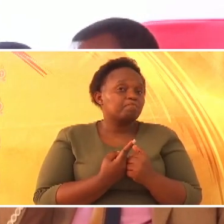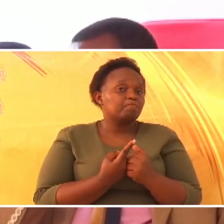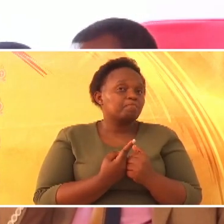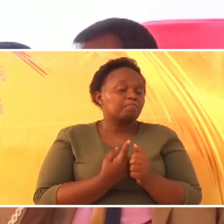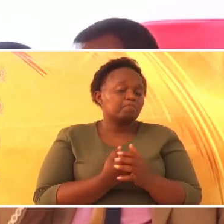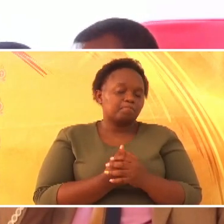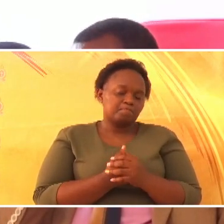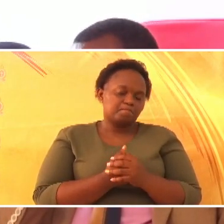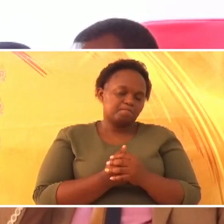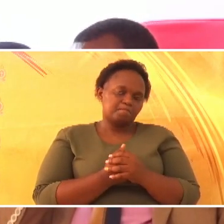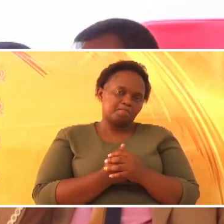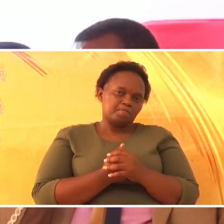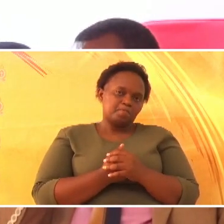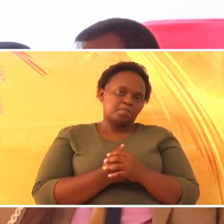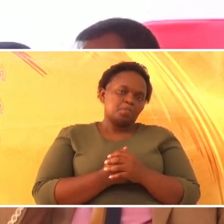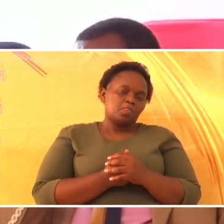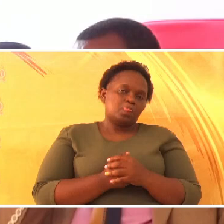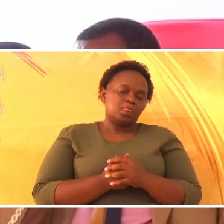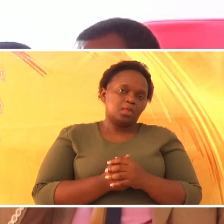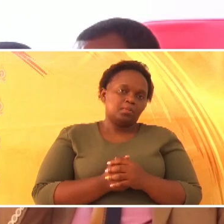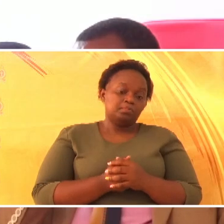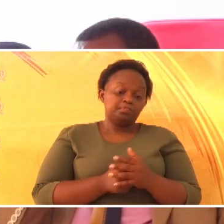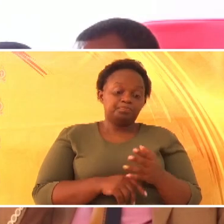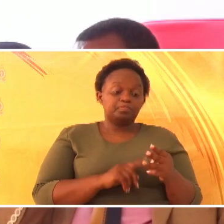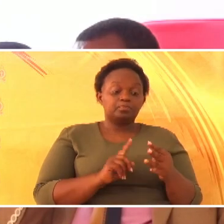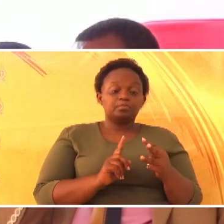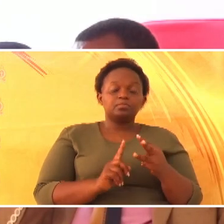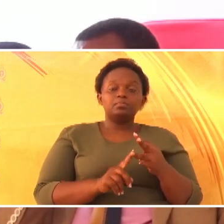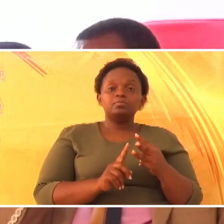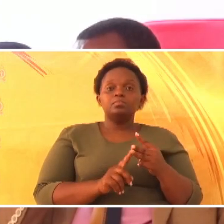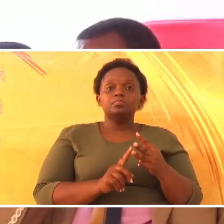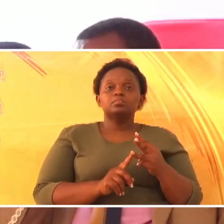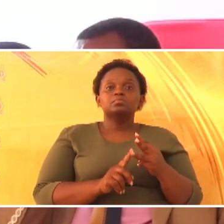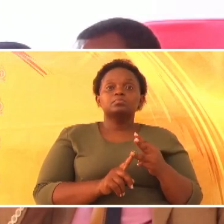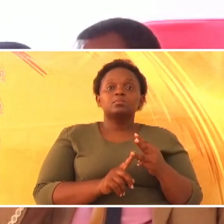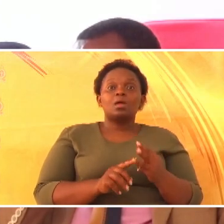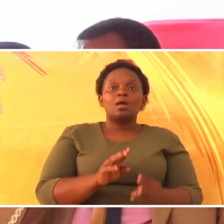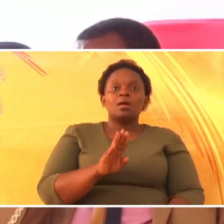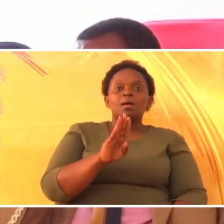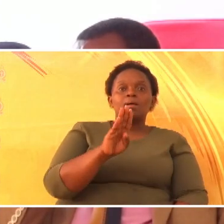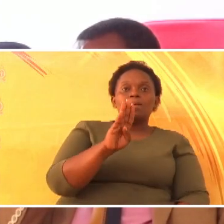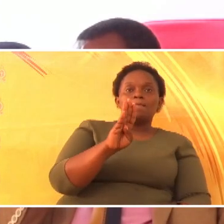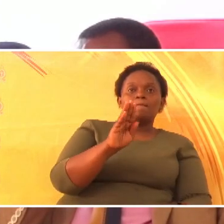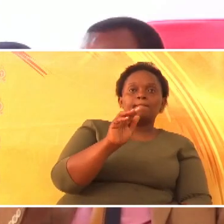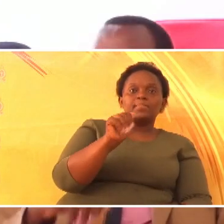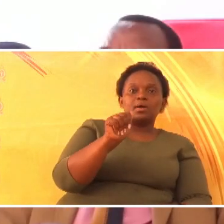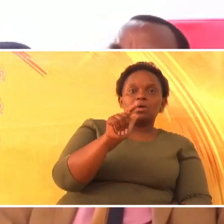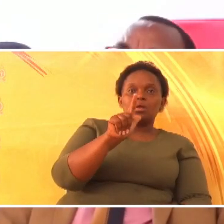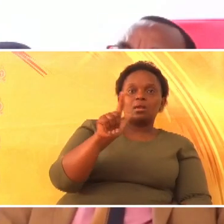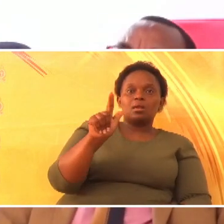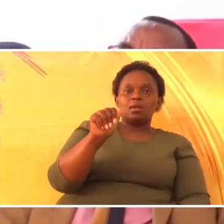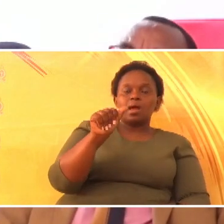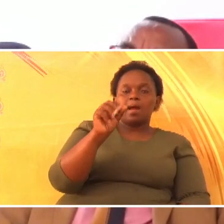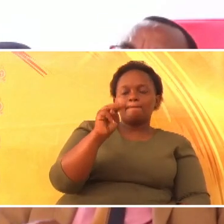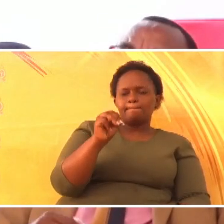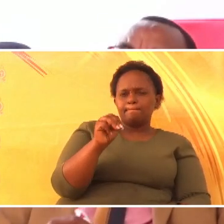chapter 11. Mwingine, ni balamu. Unakumbuka balamu.